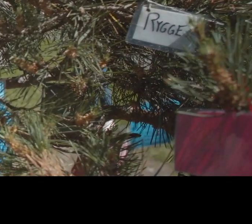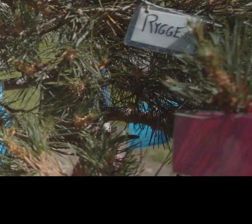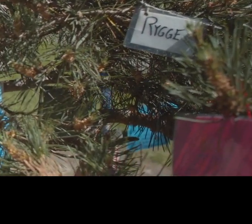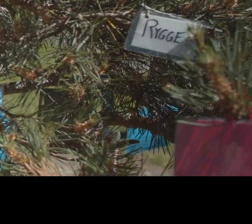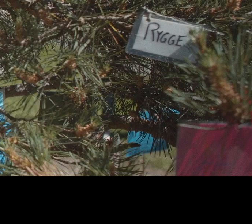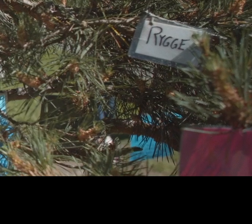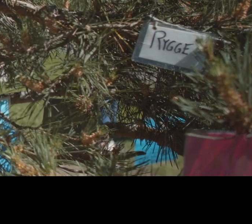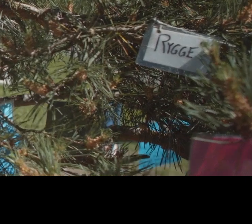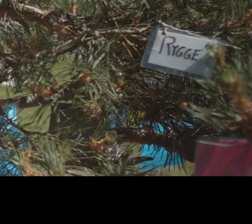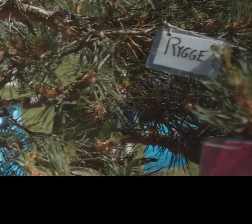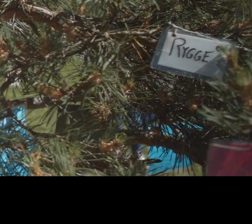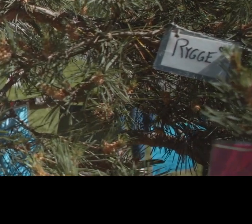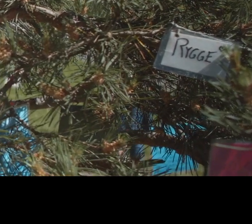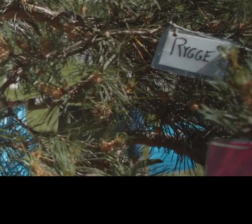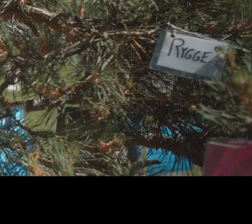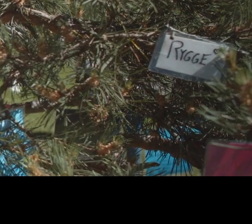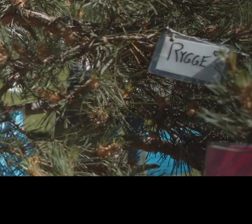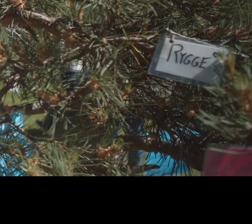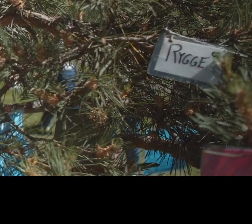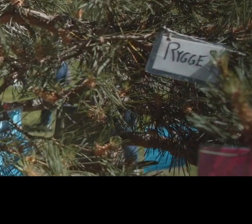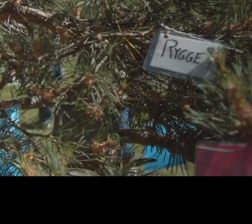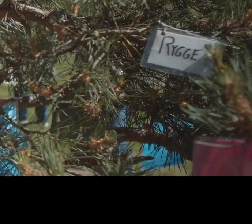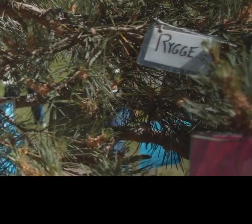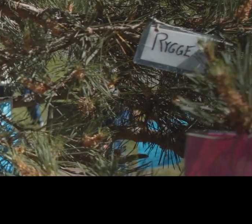this place where something horrific like that happened,